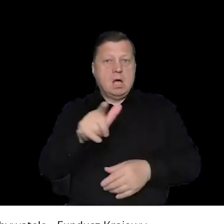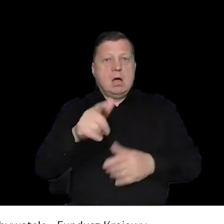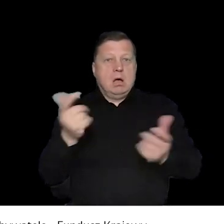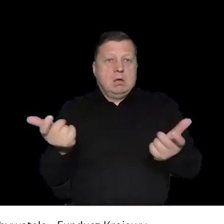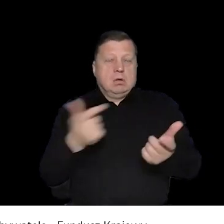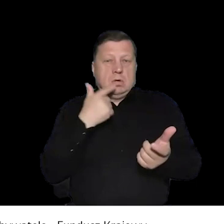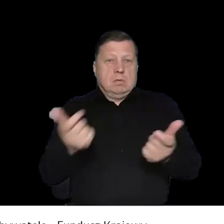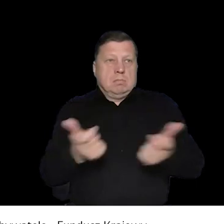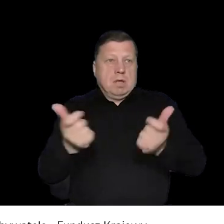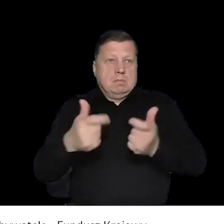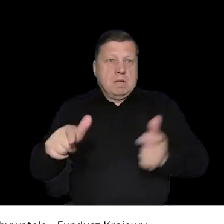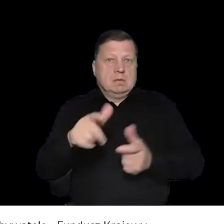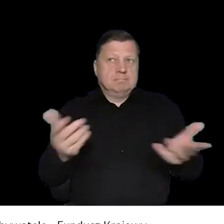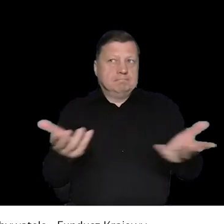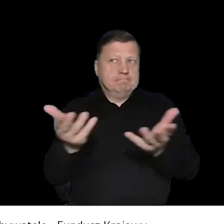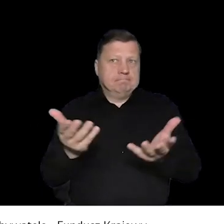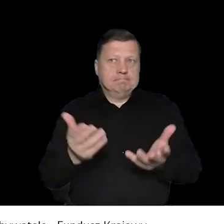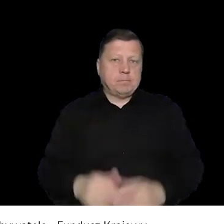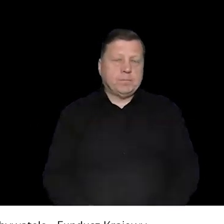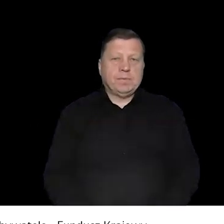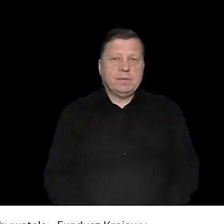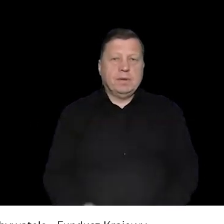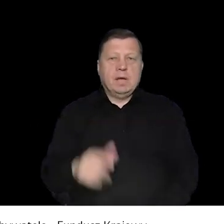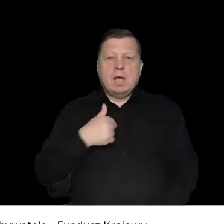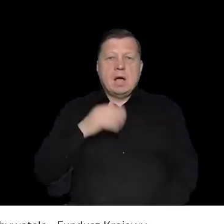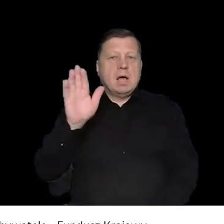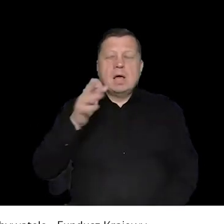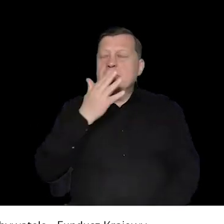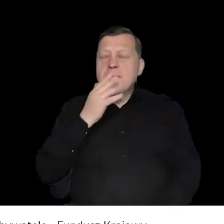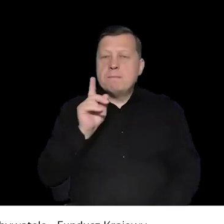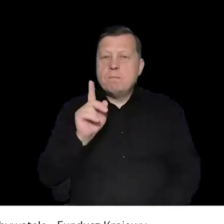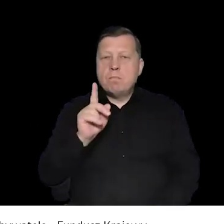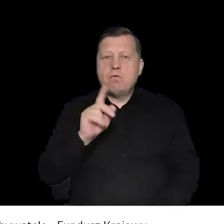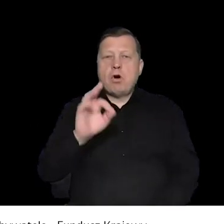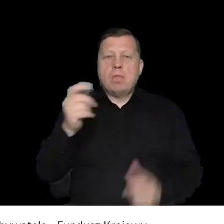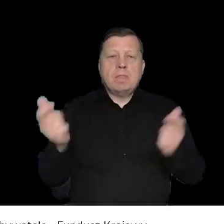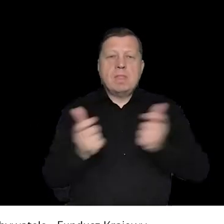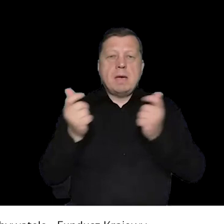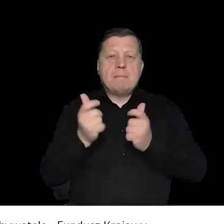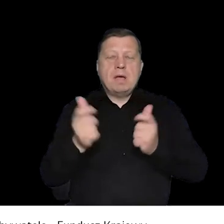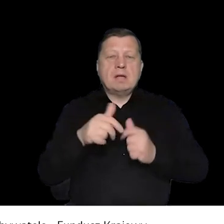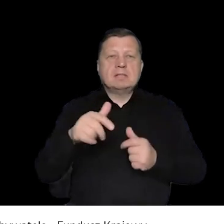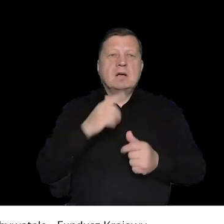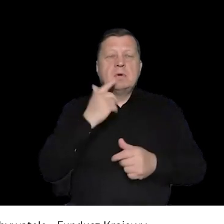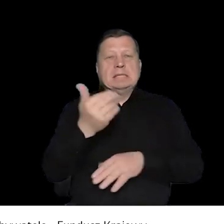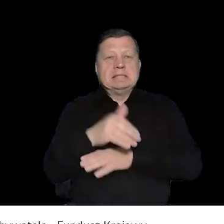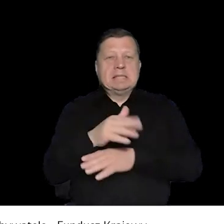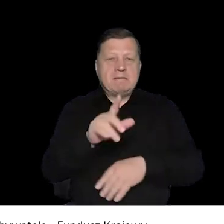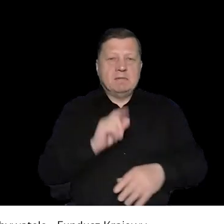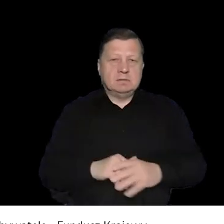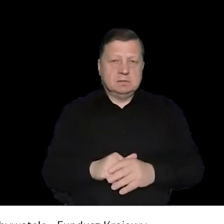ponosić konsekwencji legalne zgromadzenie, dlatego że jest ktoś, kto po prostu próbuje zagrozić bezpieczeństwo tego zgromadzenia.